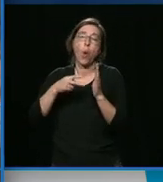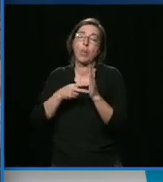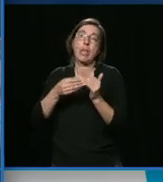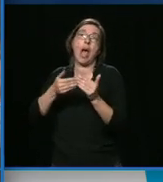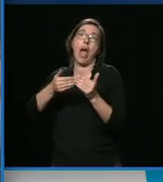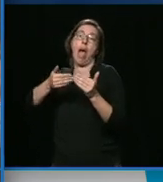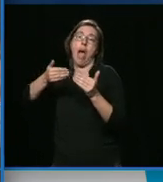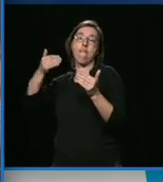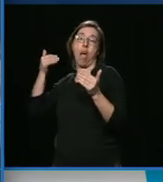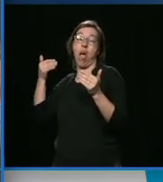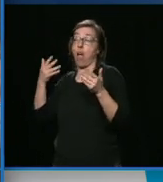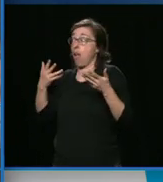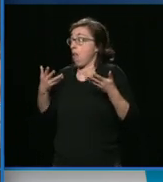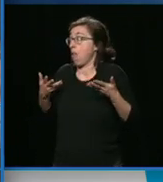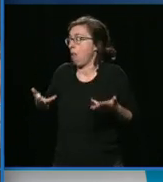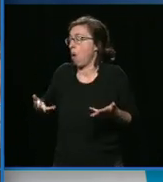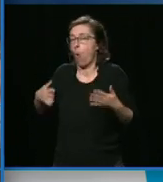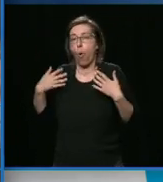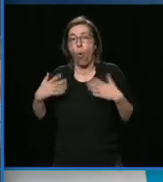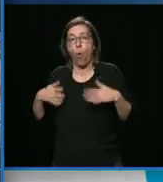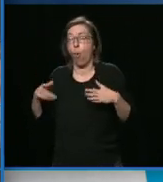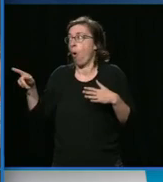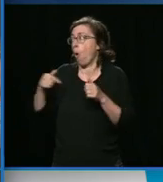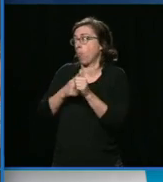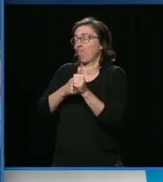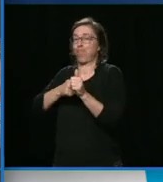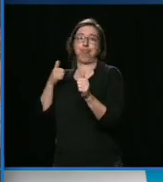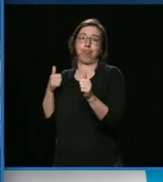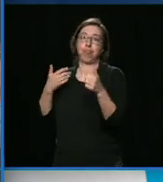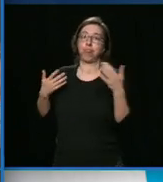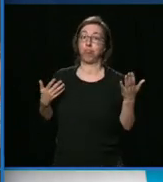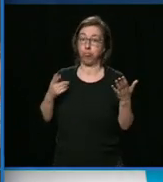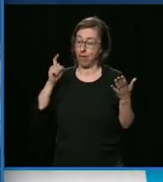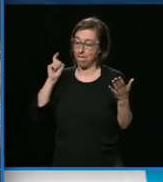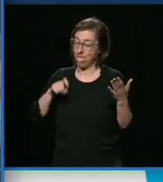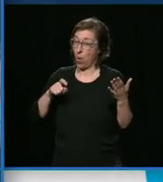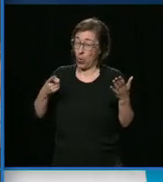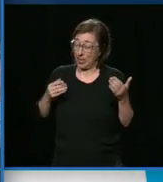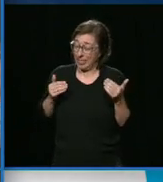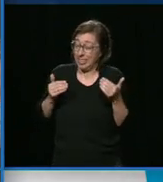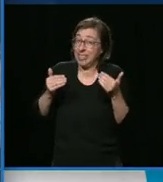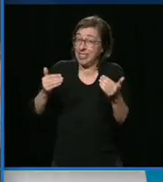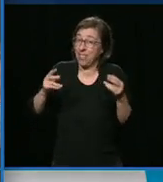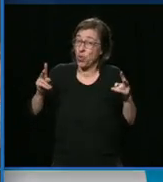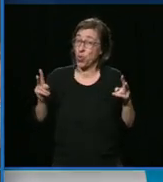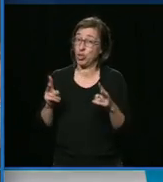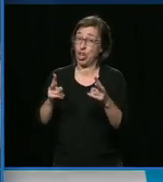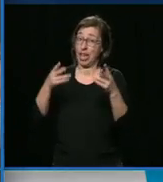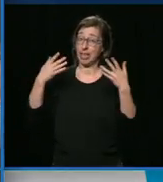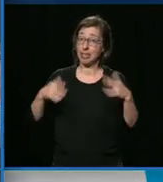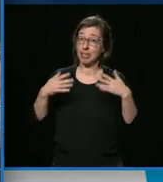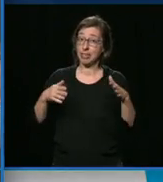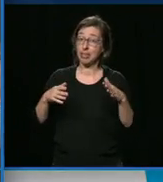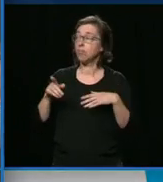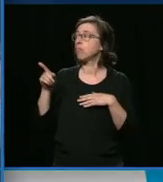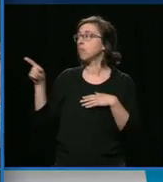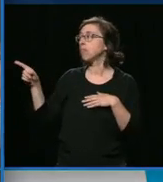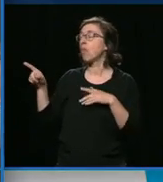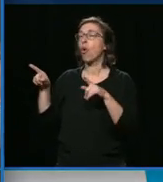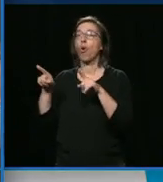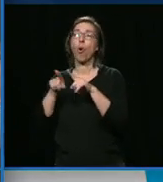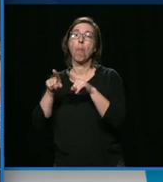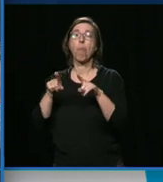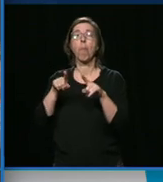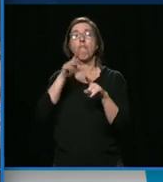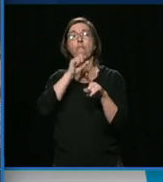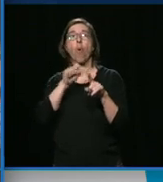une seule seconde à perdre. Le premier ministre, lui, il est bloqué à une autre époque. L'époque où on pouvait